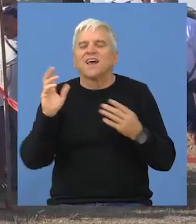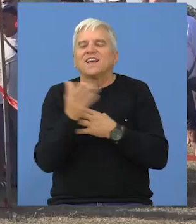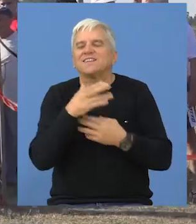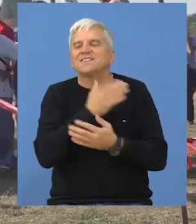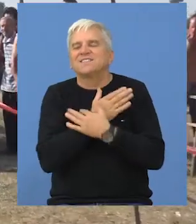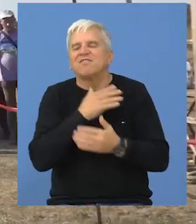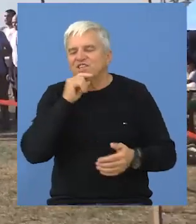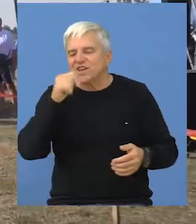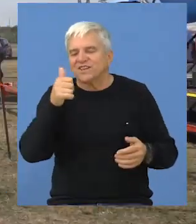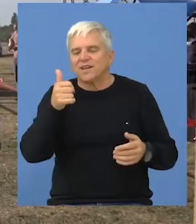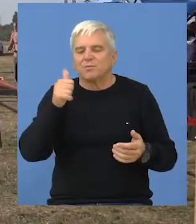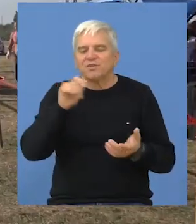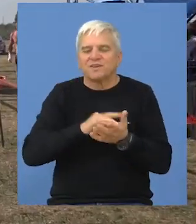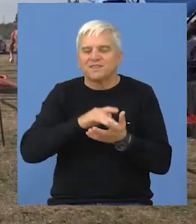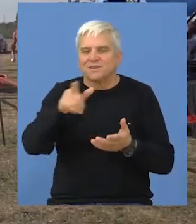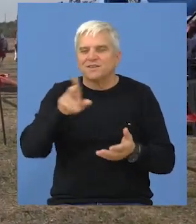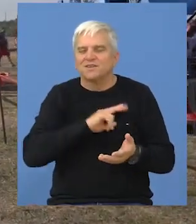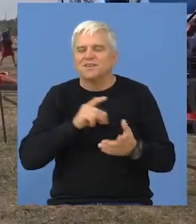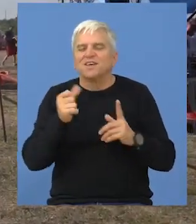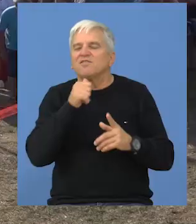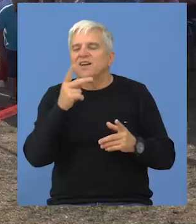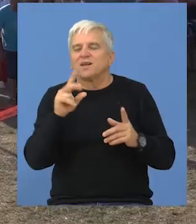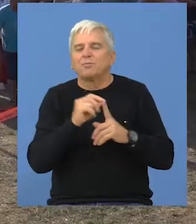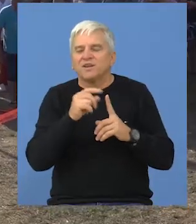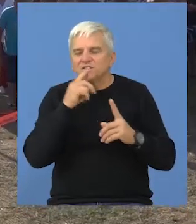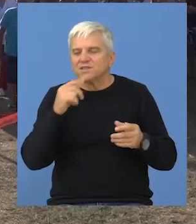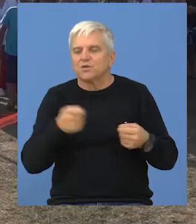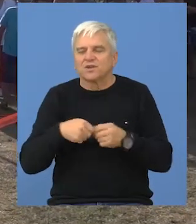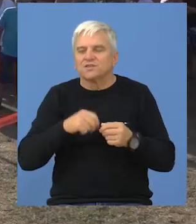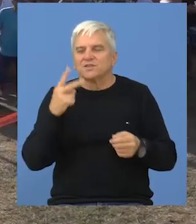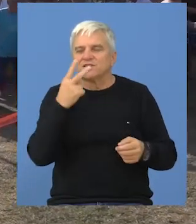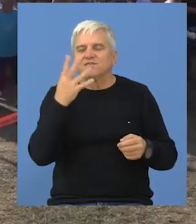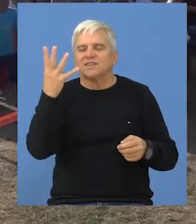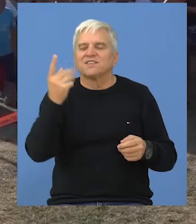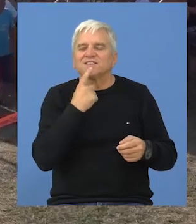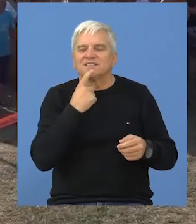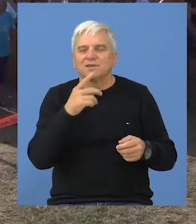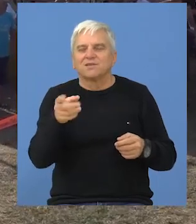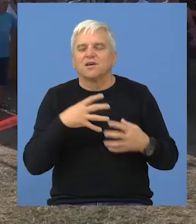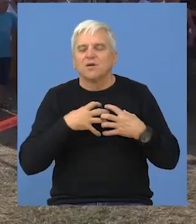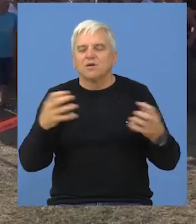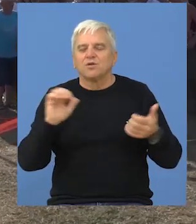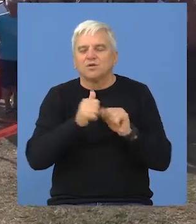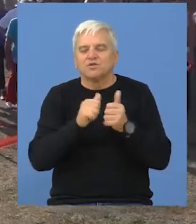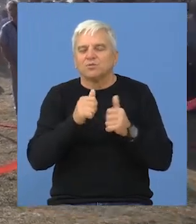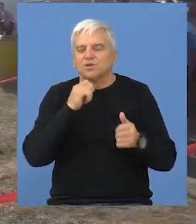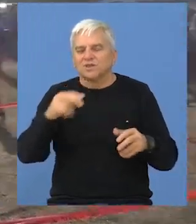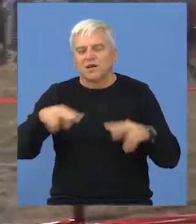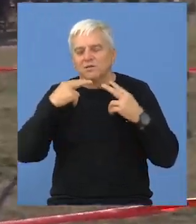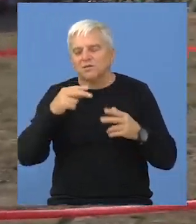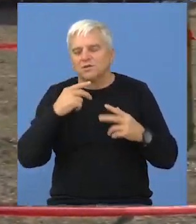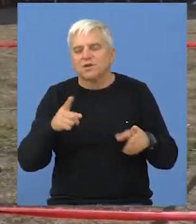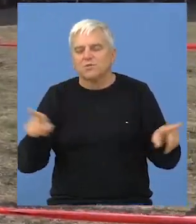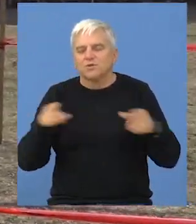Zavičajni dani i prva mesna zajednica Ivan Perišić pripremili su za 24. septembar bogat sportski,